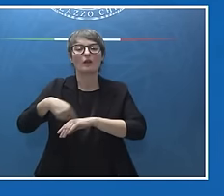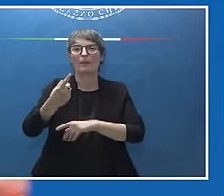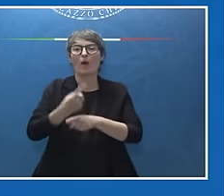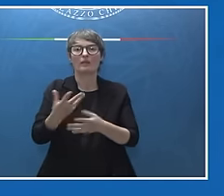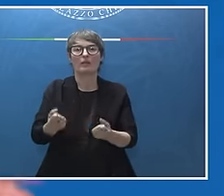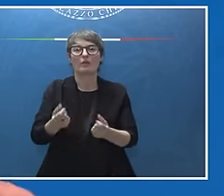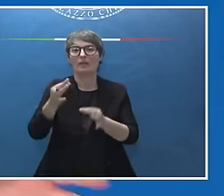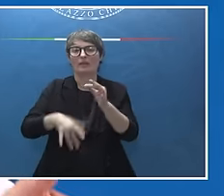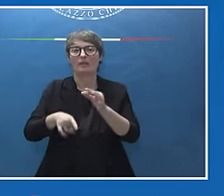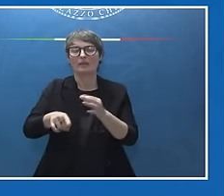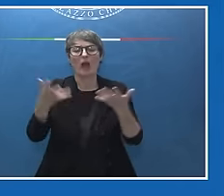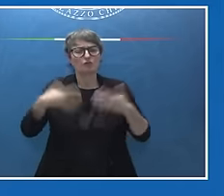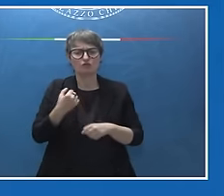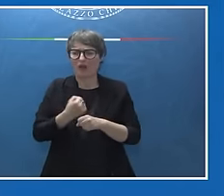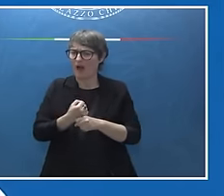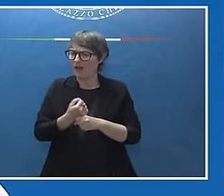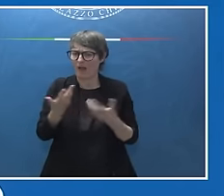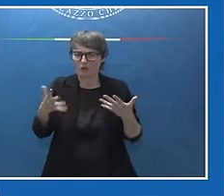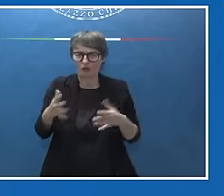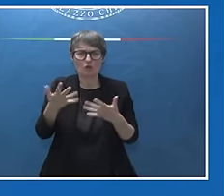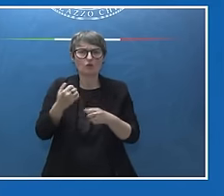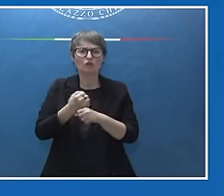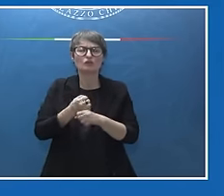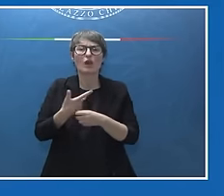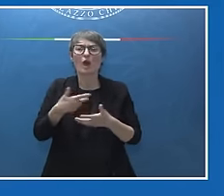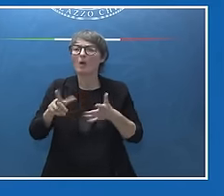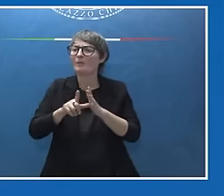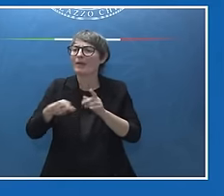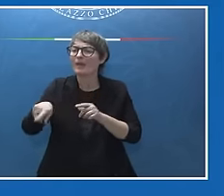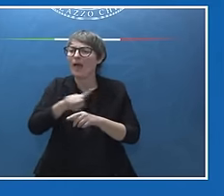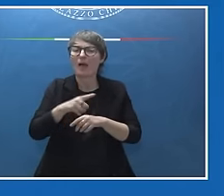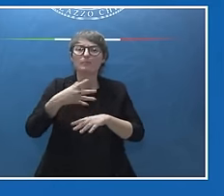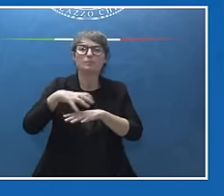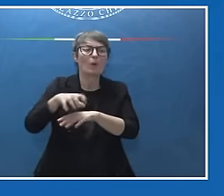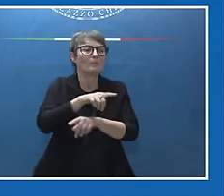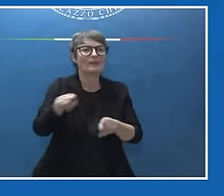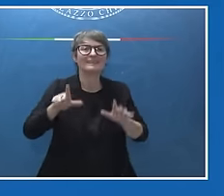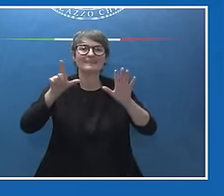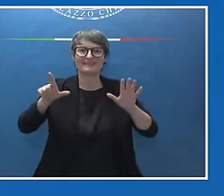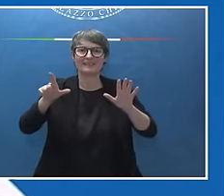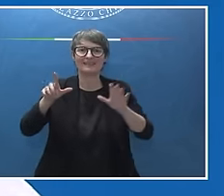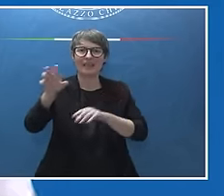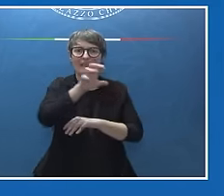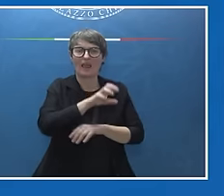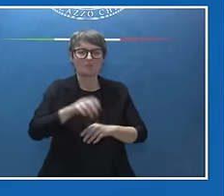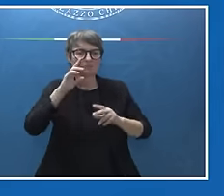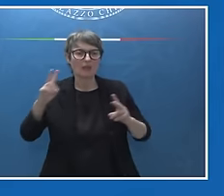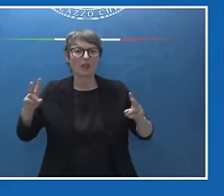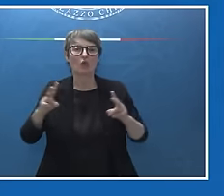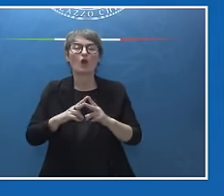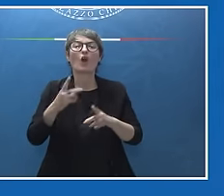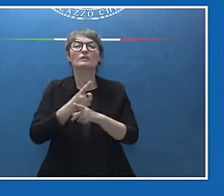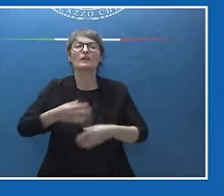materia. Il tempo che i ministri degli interni dei sette paesi si incontrano e cominciano a lavorare e definiscono un piano d'azione per essere